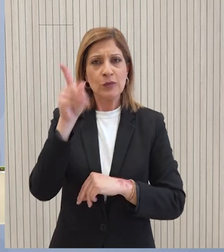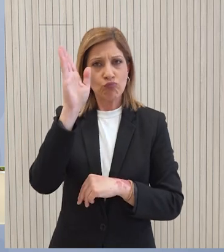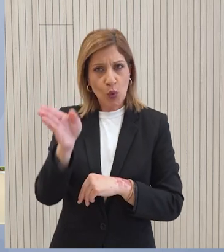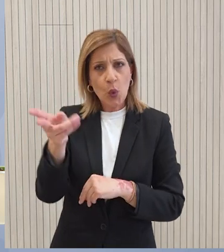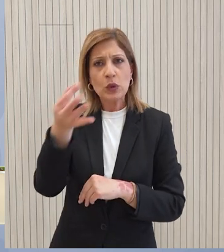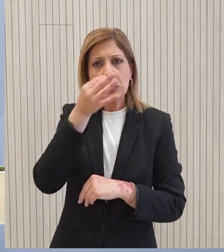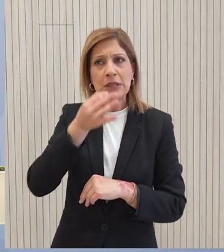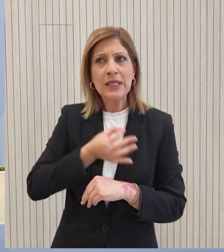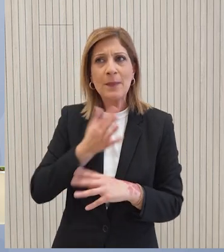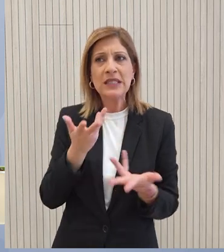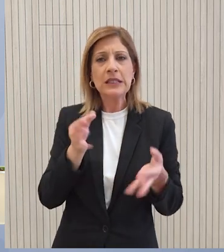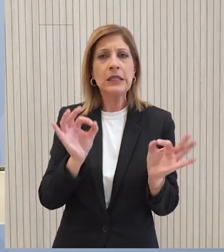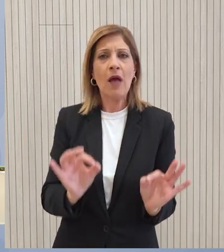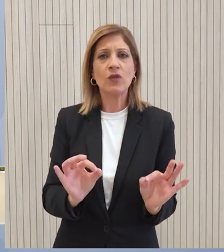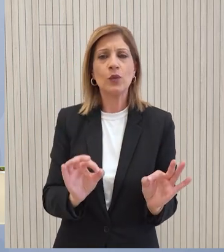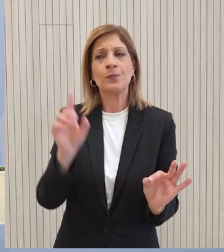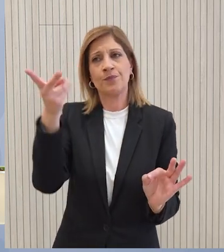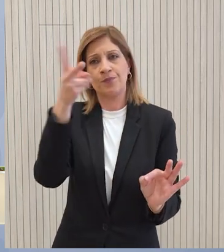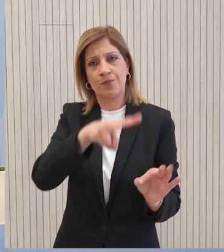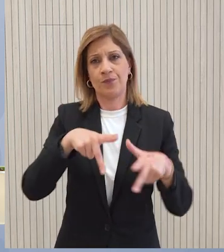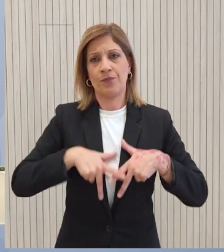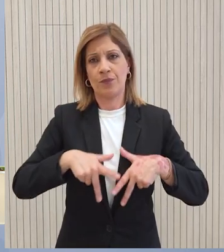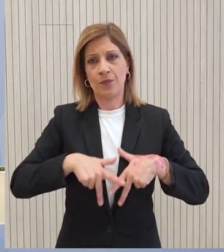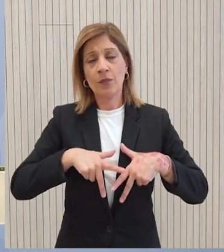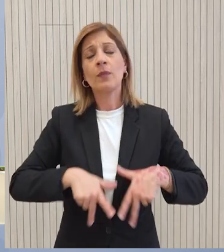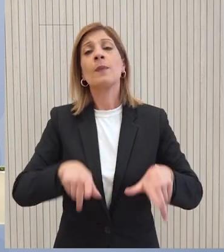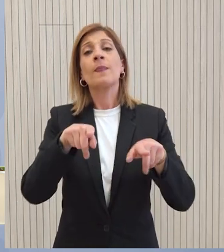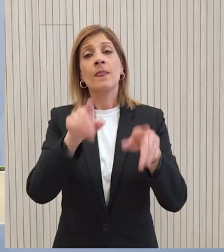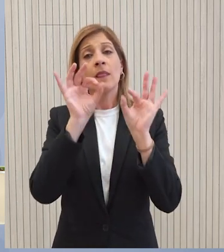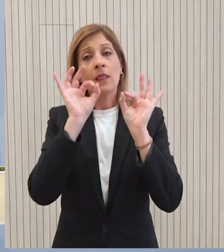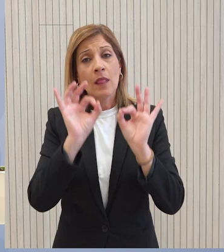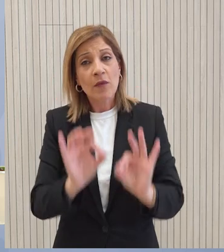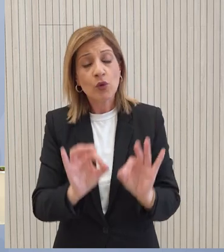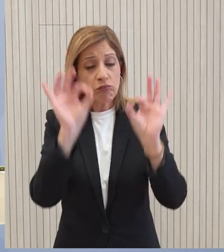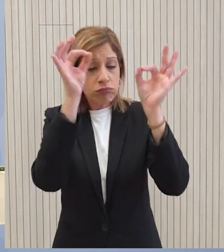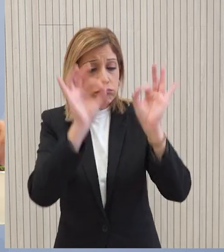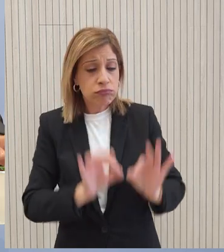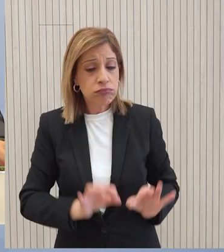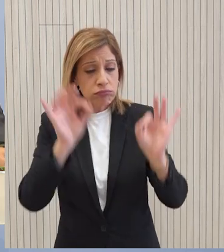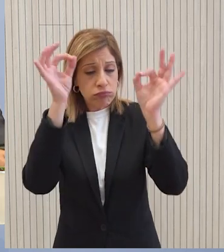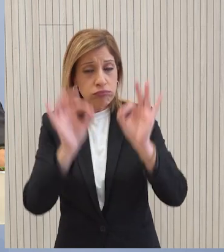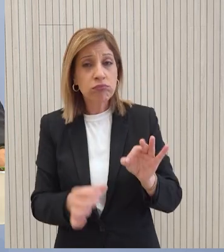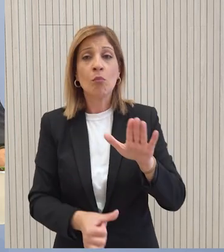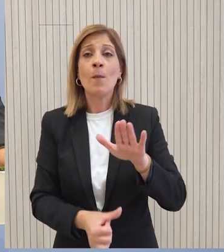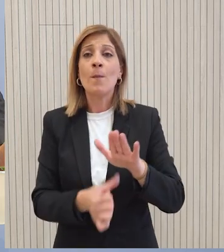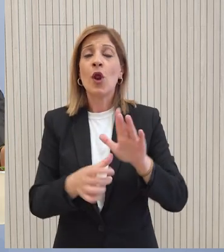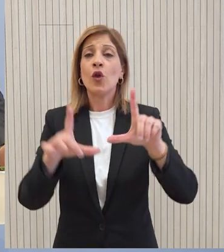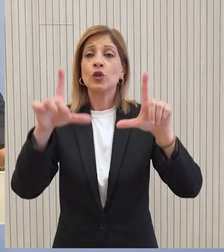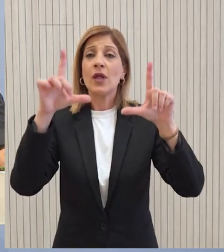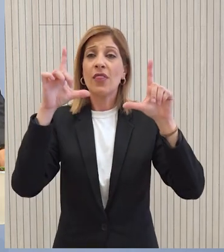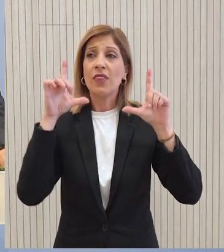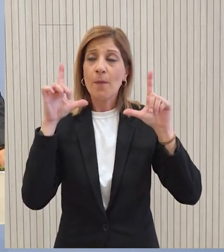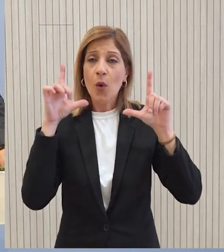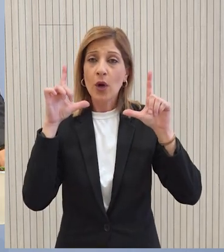Είναι ακριβώς εντός αυτού του πλαισίου αυτού του περιγράμματος που ο πρόεδρος της Δημοκρατίας τον